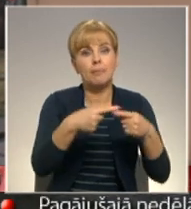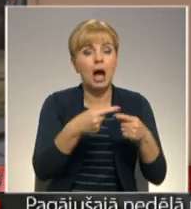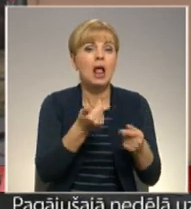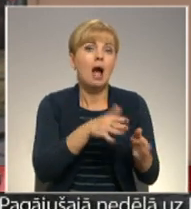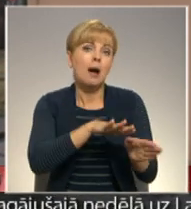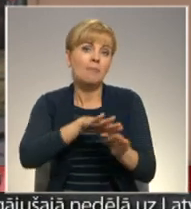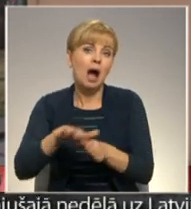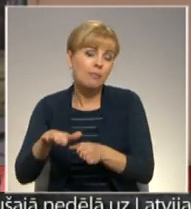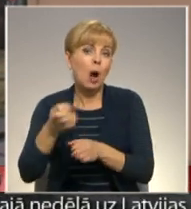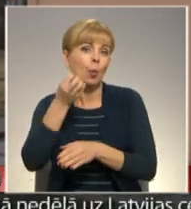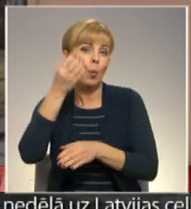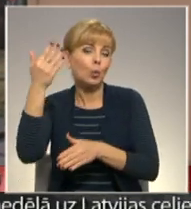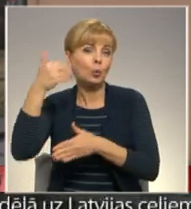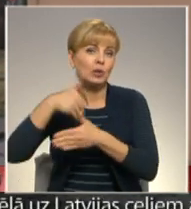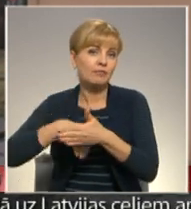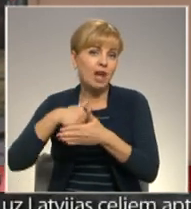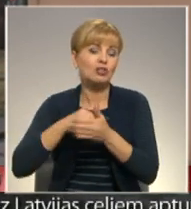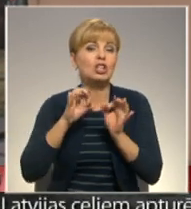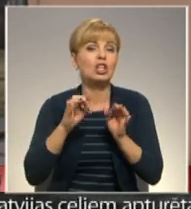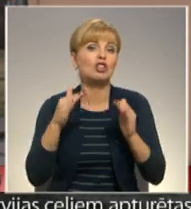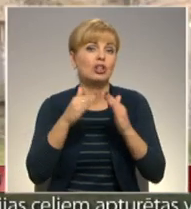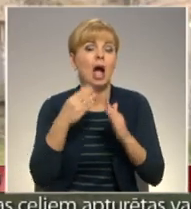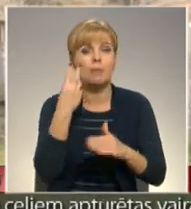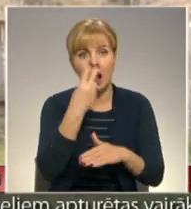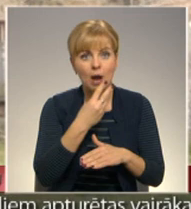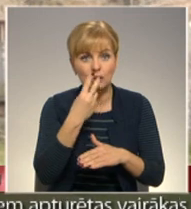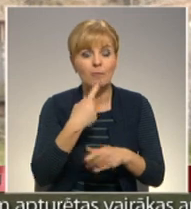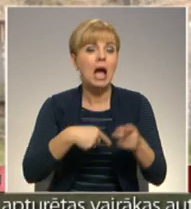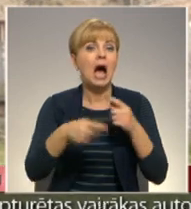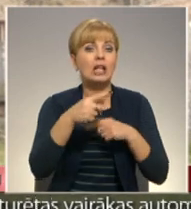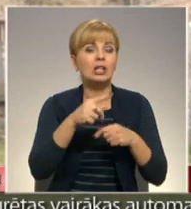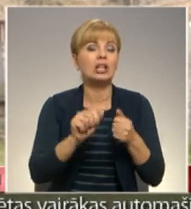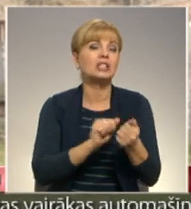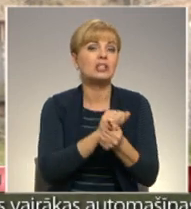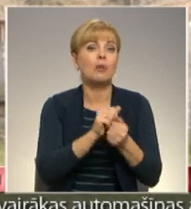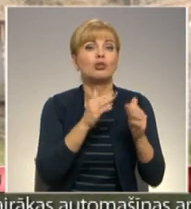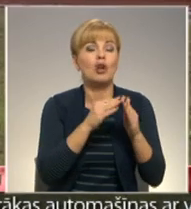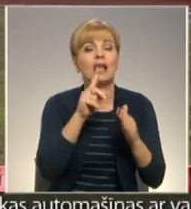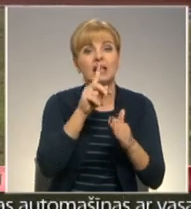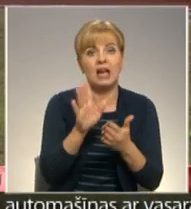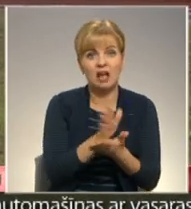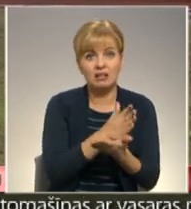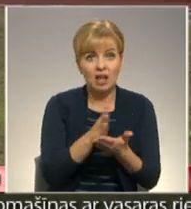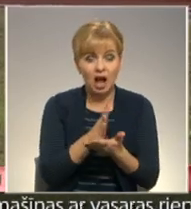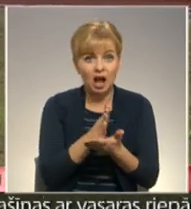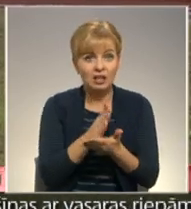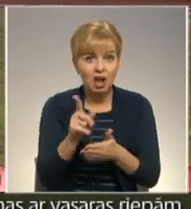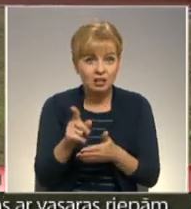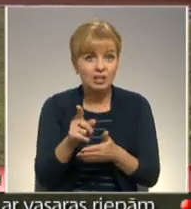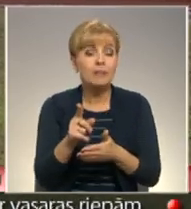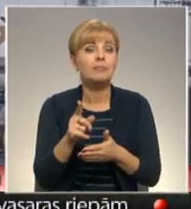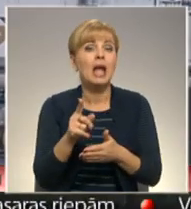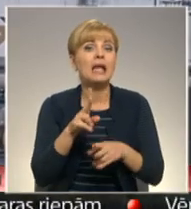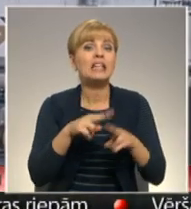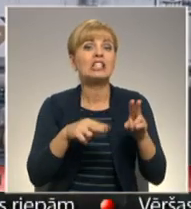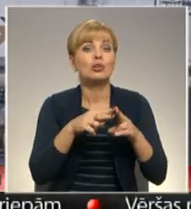kultūra vēsturiski vērtīgu namu apstājumniekošanā. Tiesa atgriezt jau sabrukušās ēkas varēs vien daļēji. Un tomēr blaksta industriālā zona,